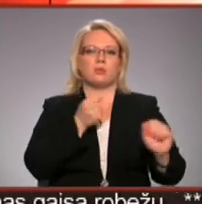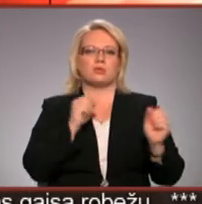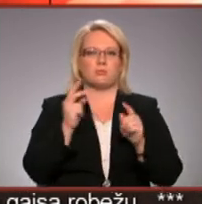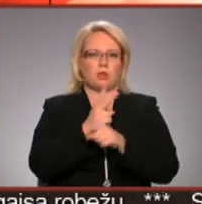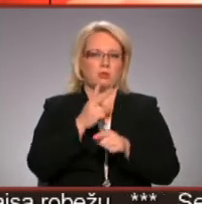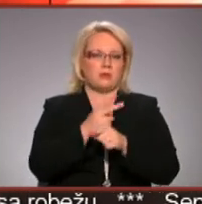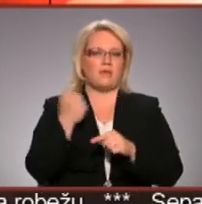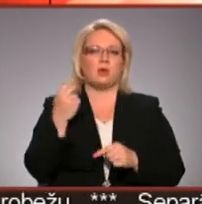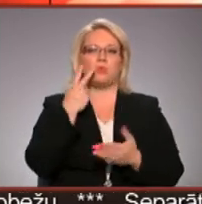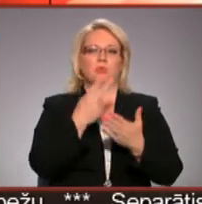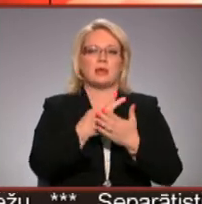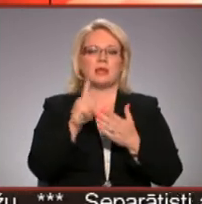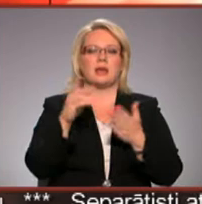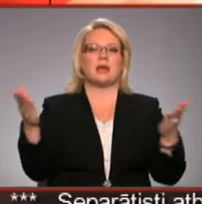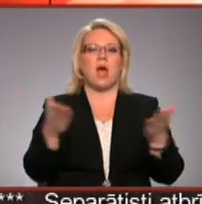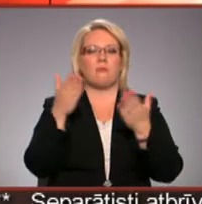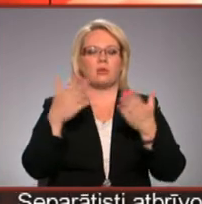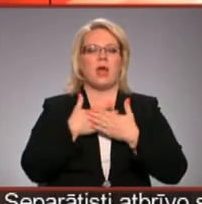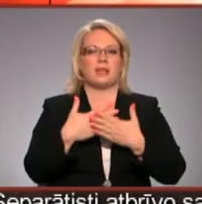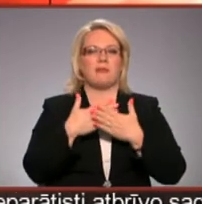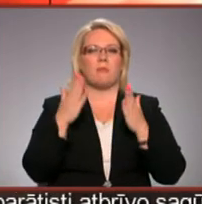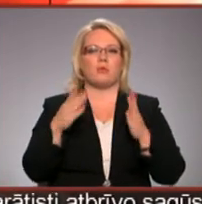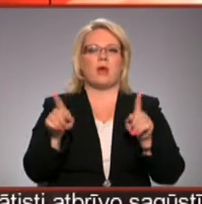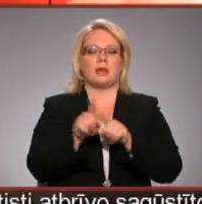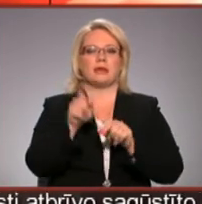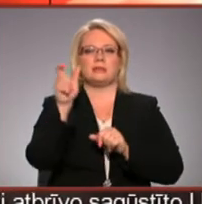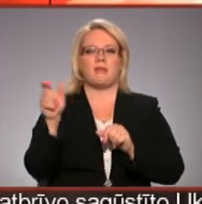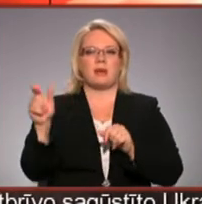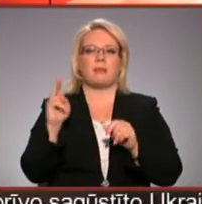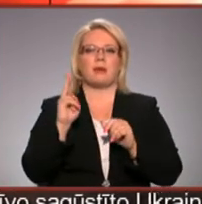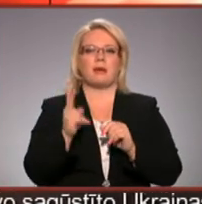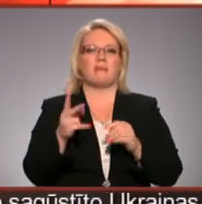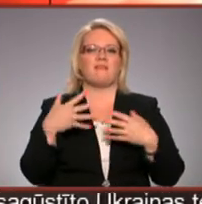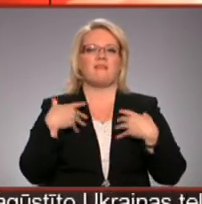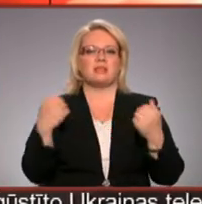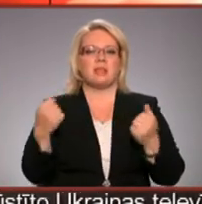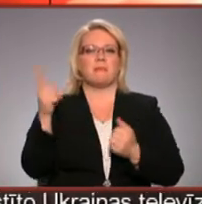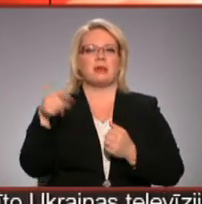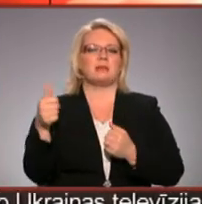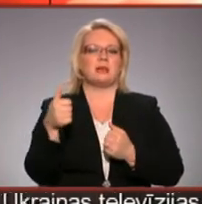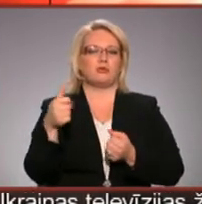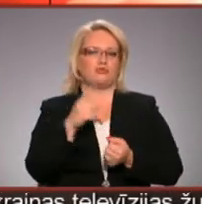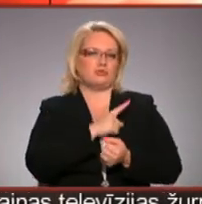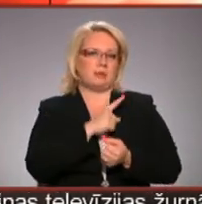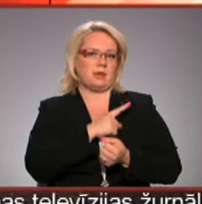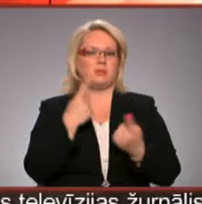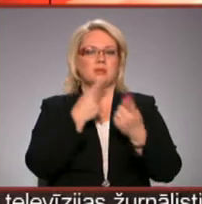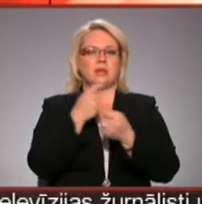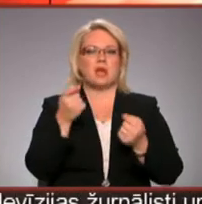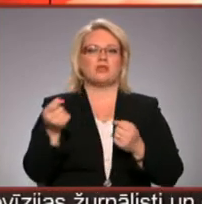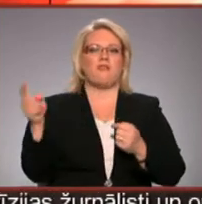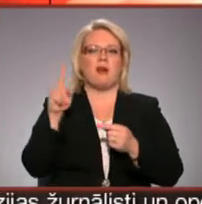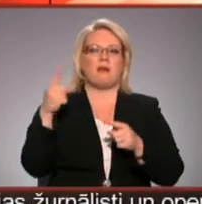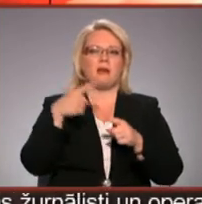kustību traucējumiem. Viņi uzskata, ka ir jāmudina aktīvākiem būt arī citiem cilvēkiem, kam veselība prasīja pašu uznību. Ziņās jau